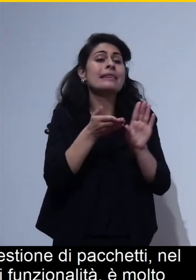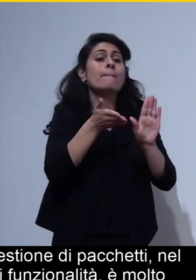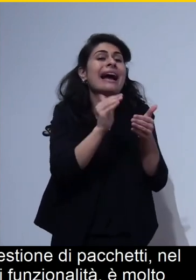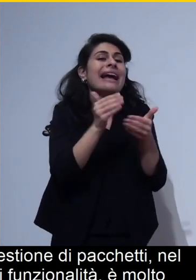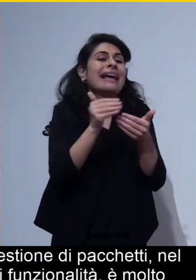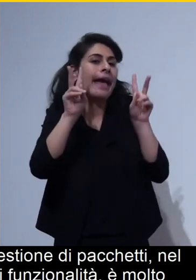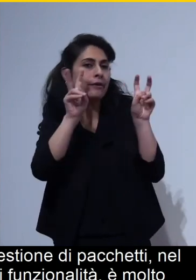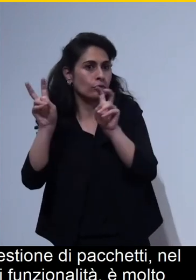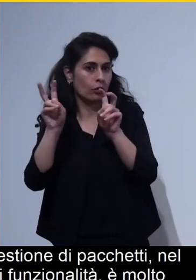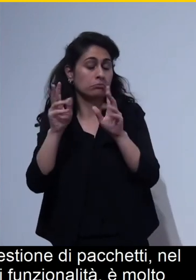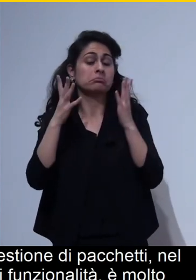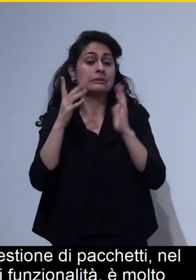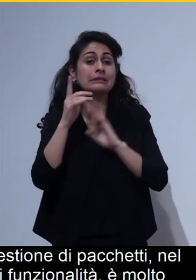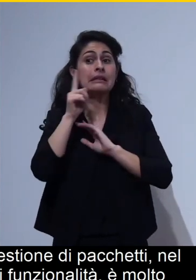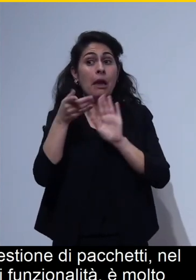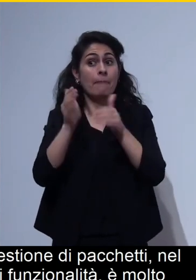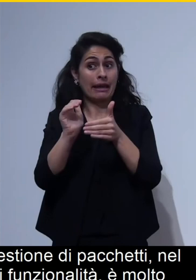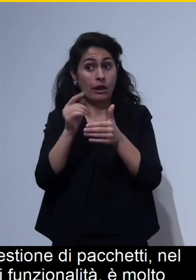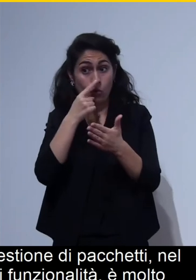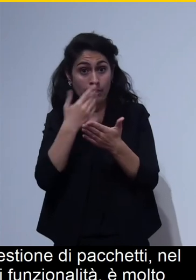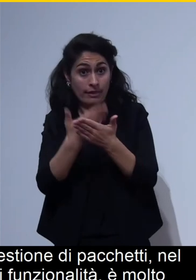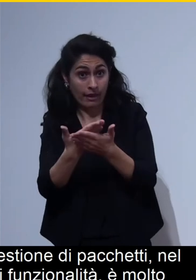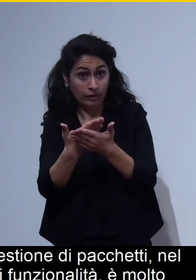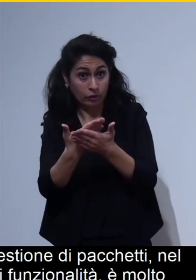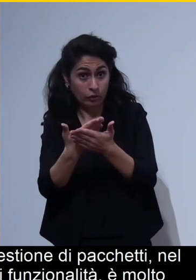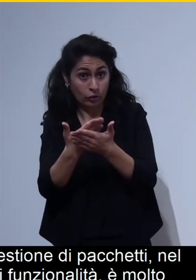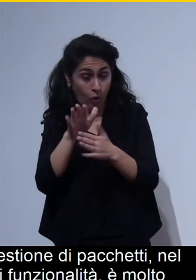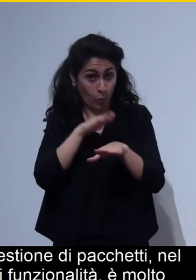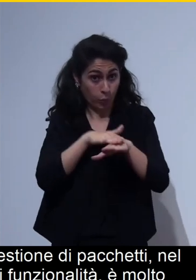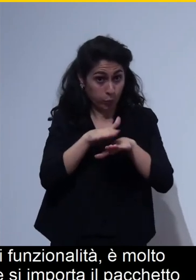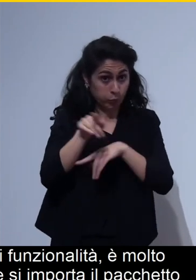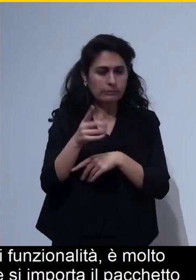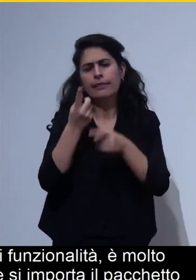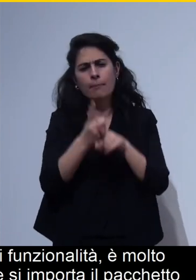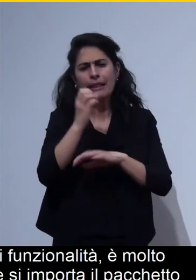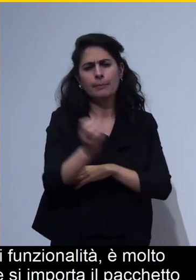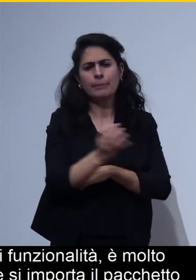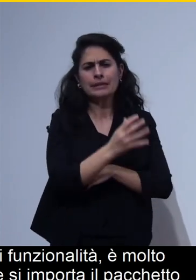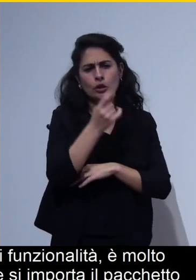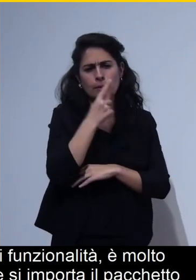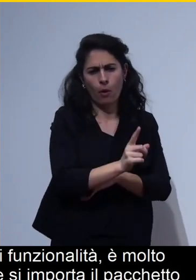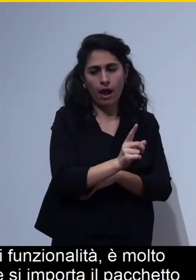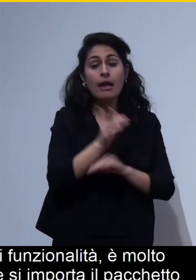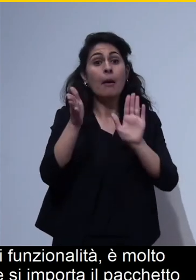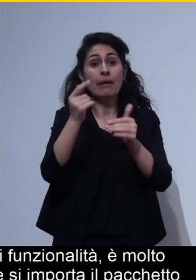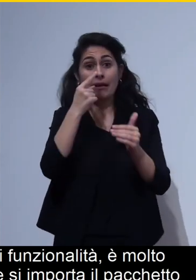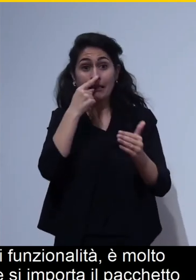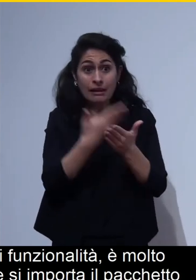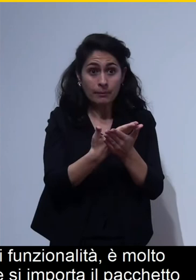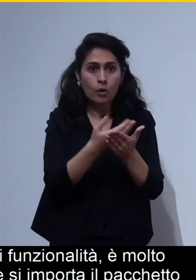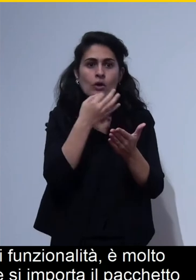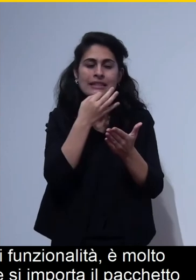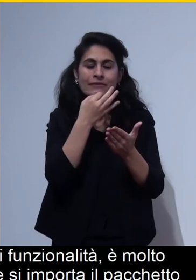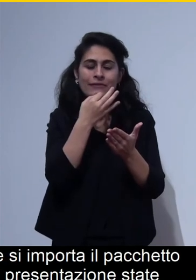giusto o i pacchetti giusti a seconda di che tipo di presentazione state facendo l'output sarà un pdf